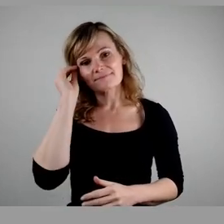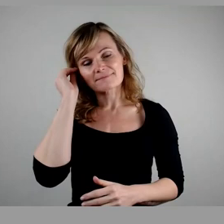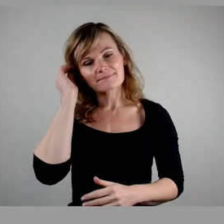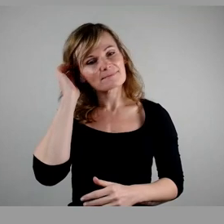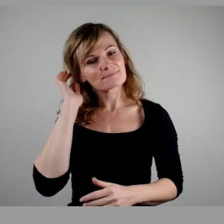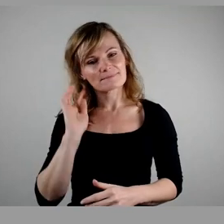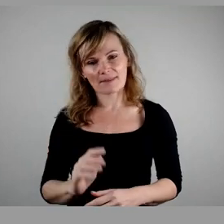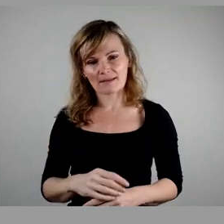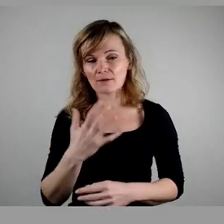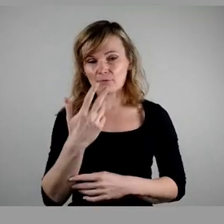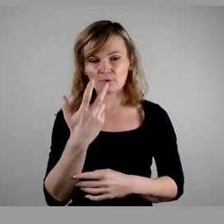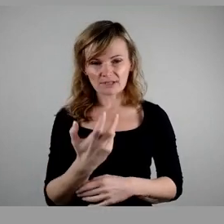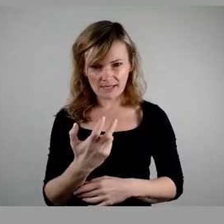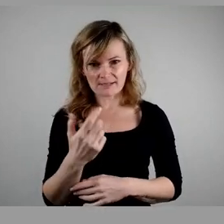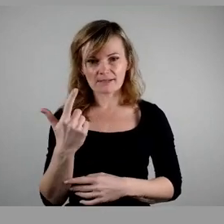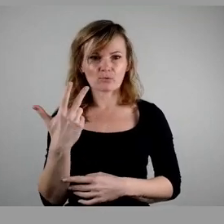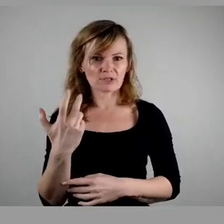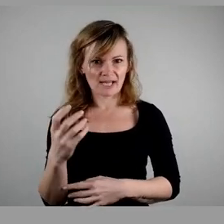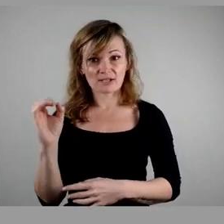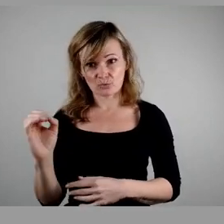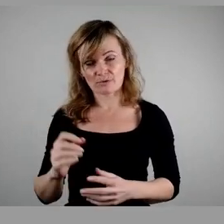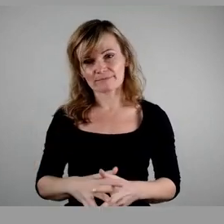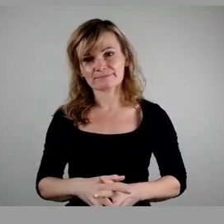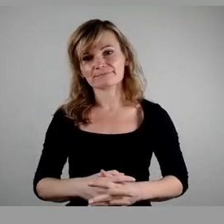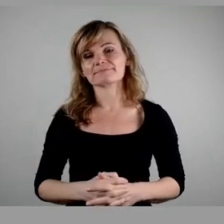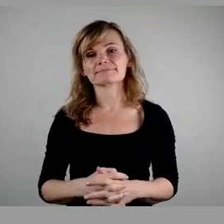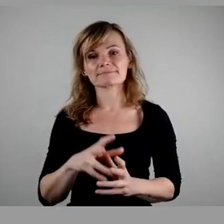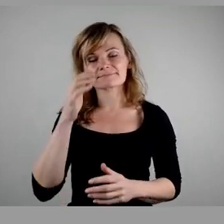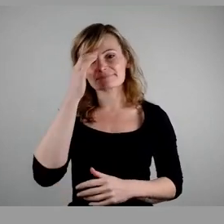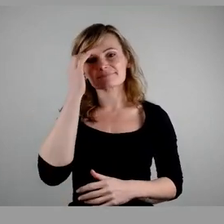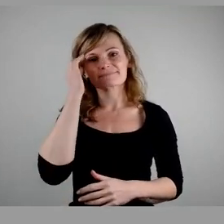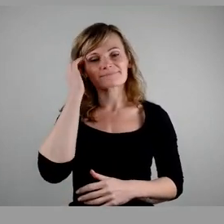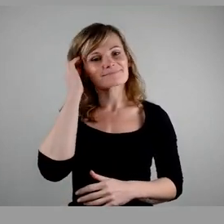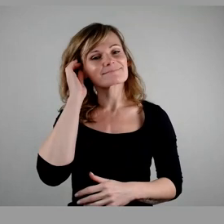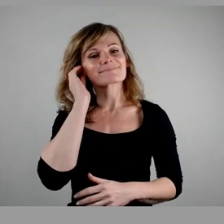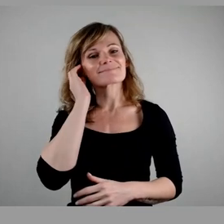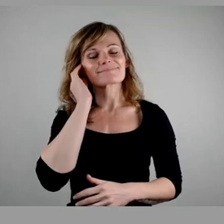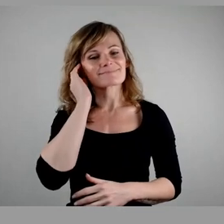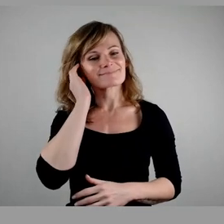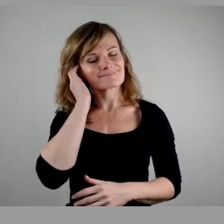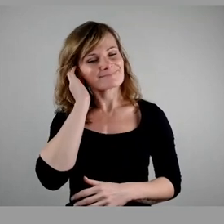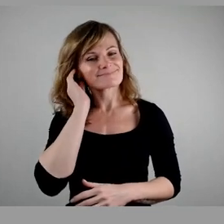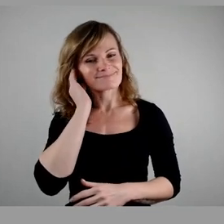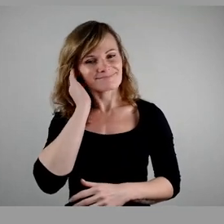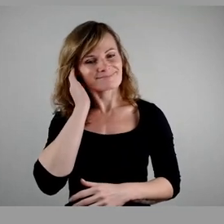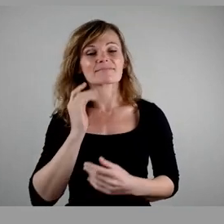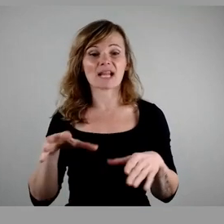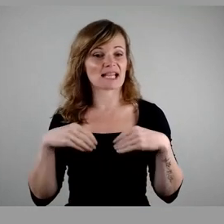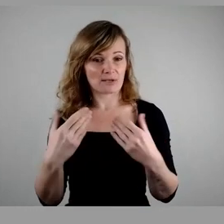35 32 0 wäre damit angenommen.